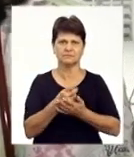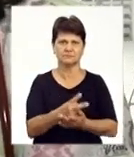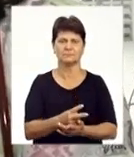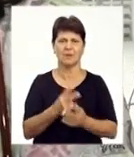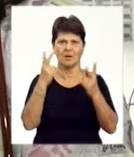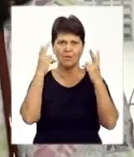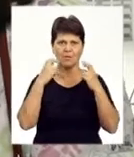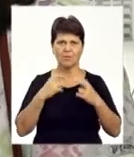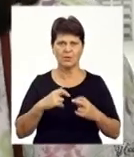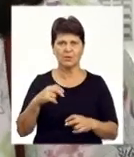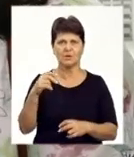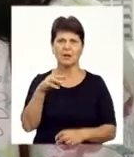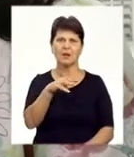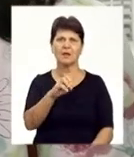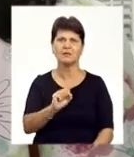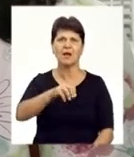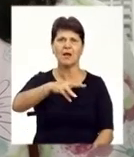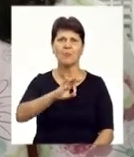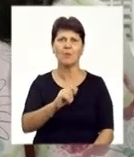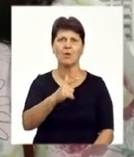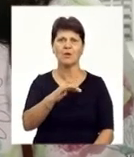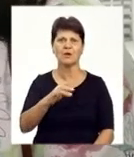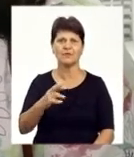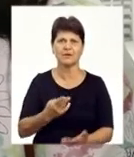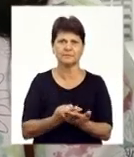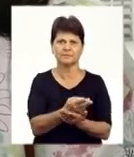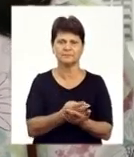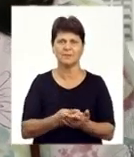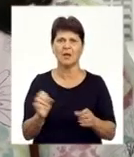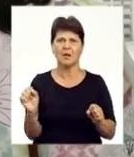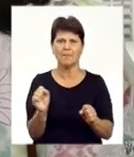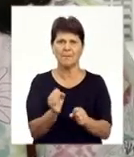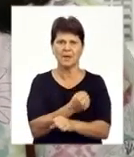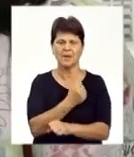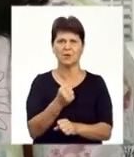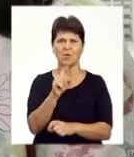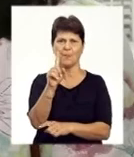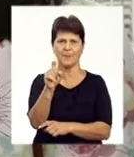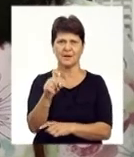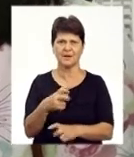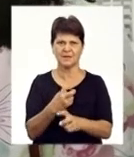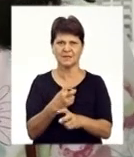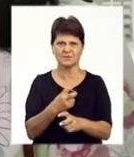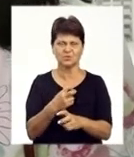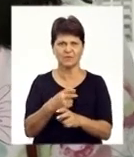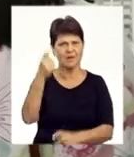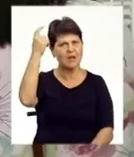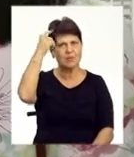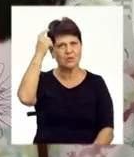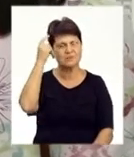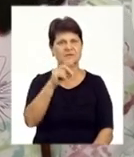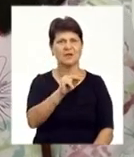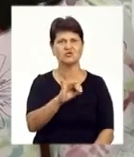'ютерна томографія головного мозку, діагностовано множинні уламкові переломи кісток мозкового відділу